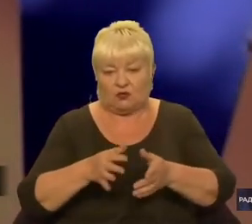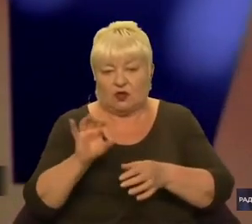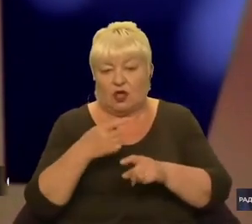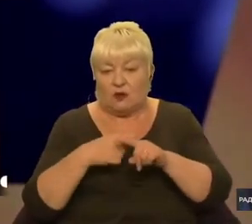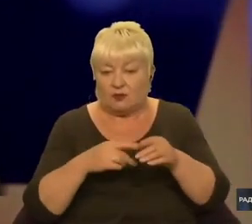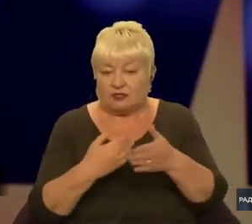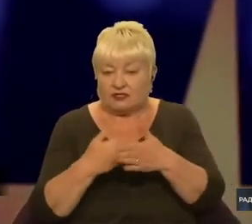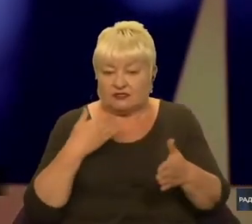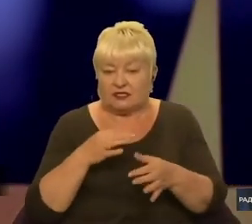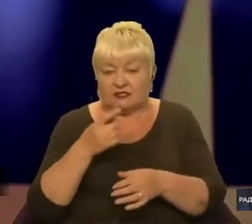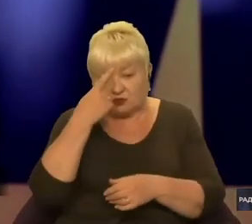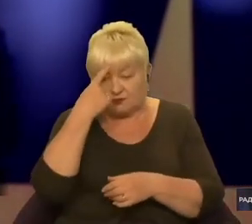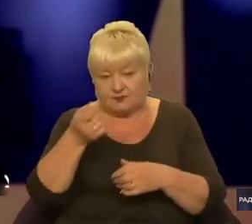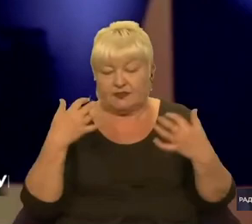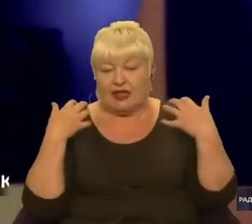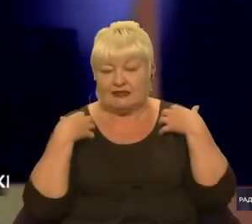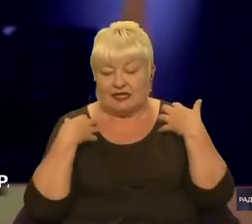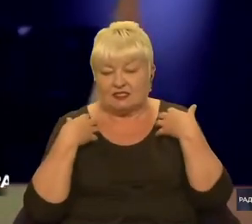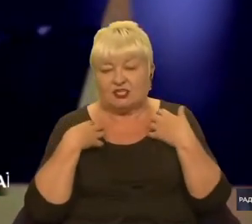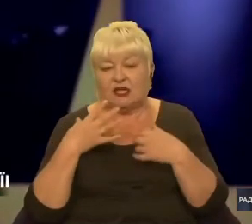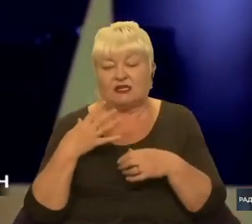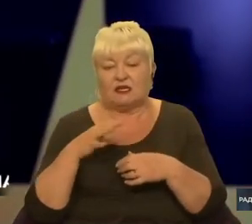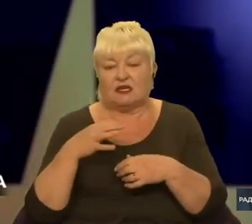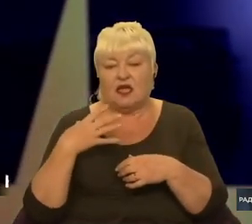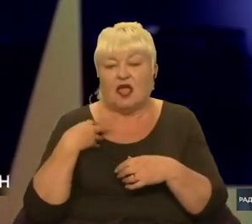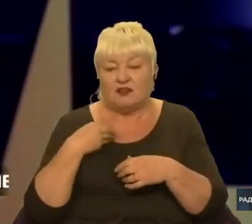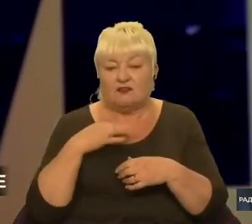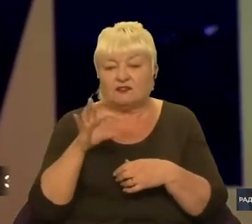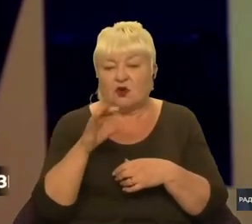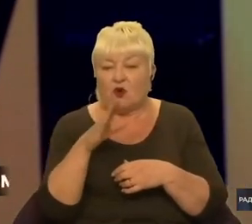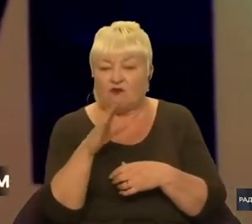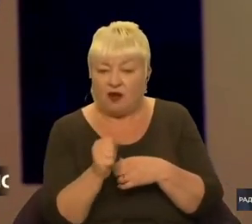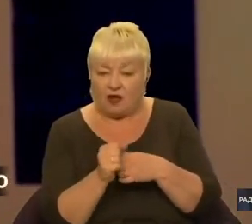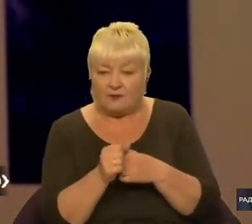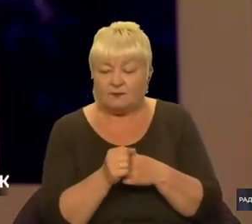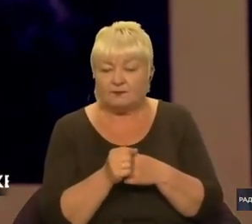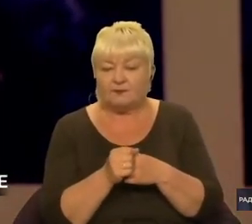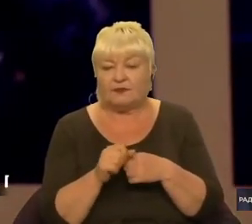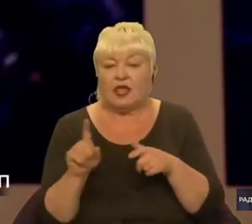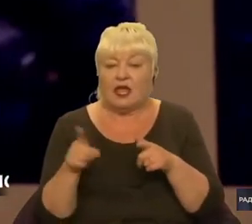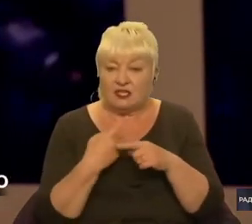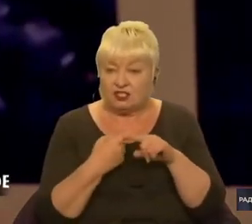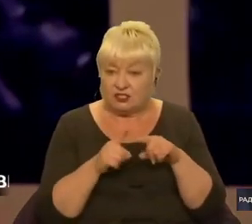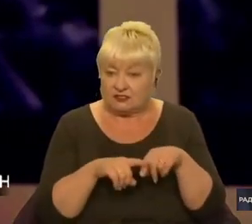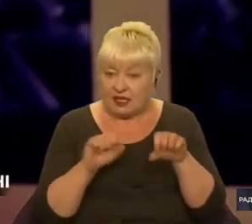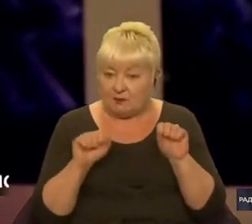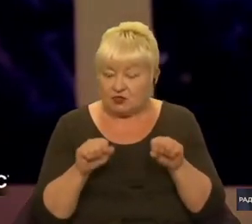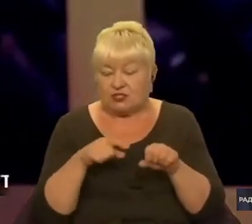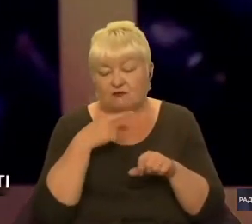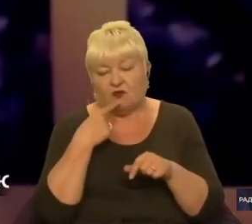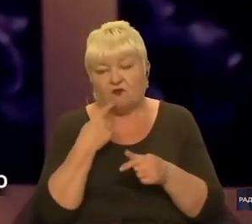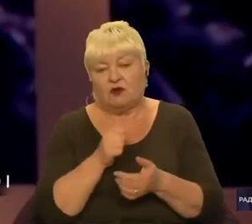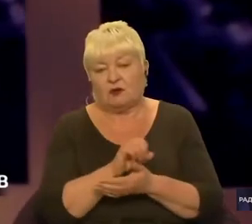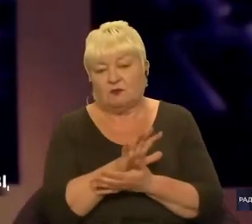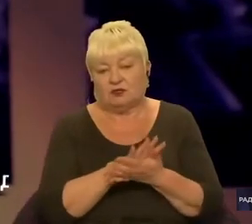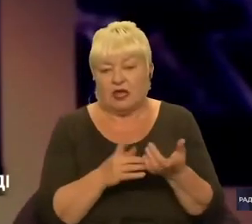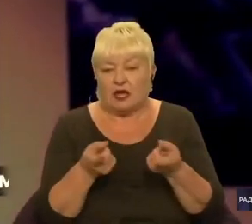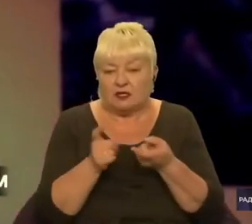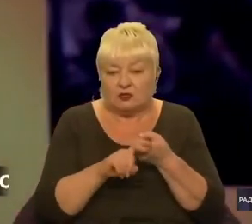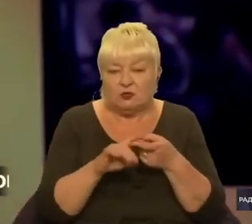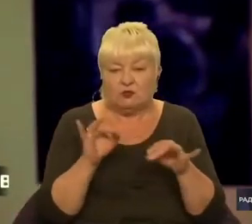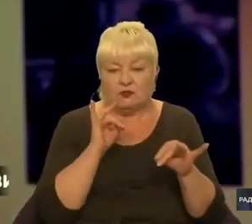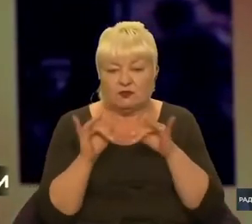заявив начальник Львівської обласної військової адміністрації Максим Козицький. Чи це можливо, говоримо далі. Долучаємо до